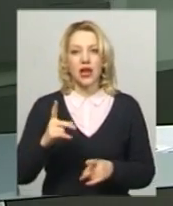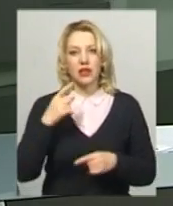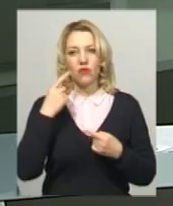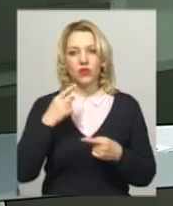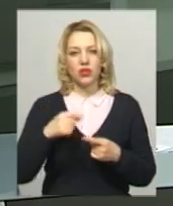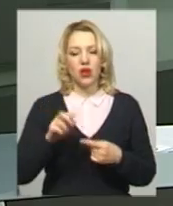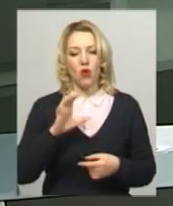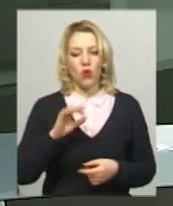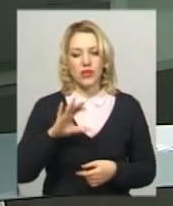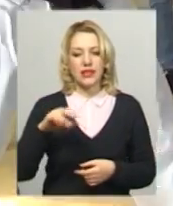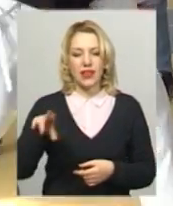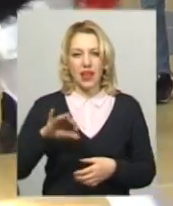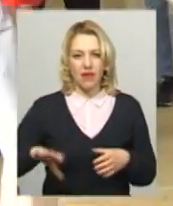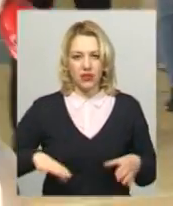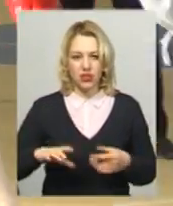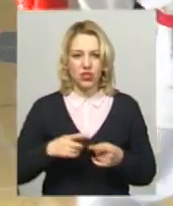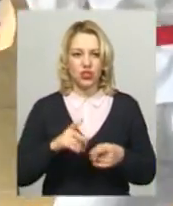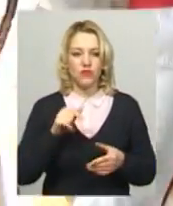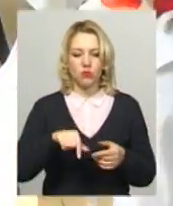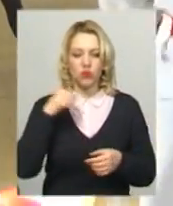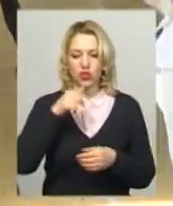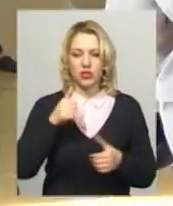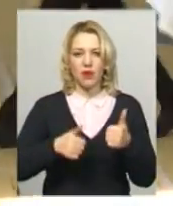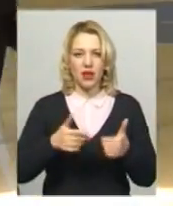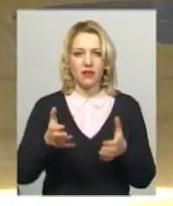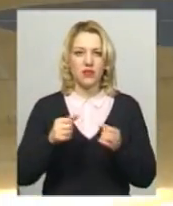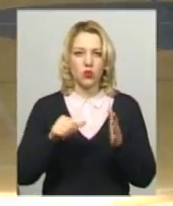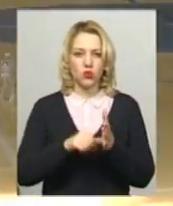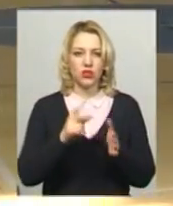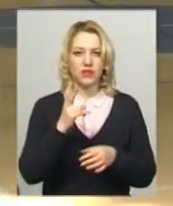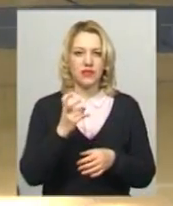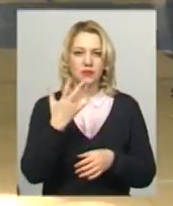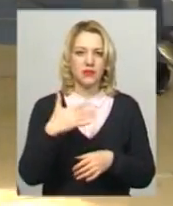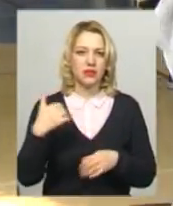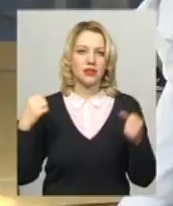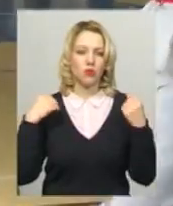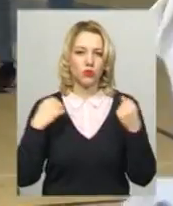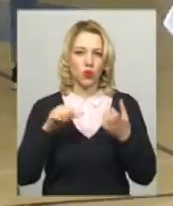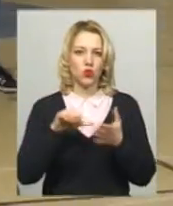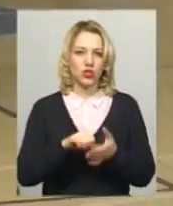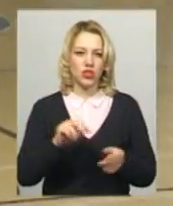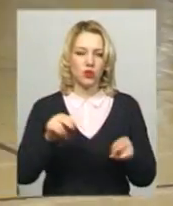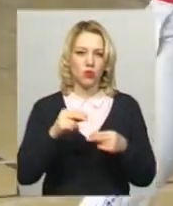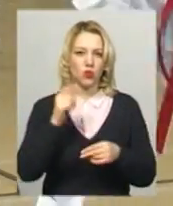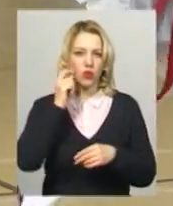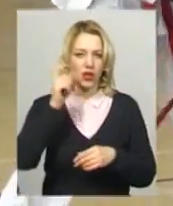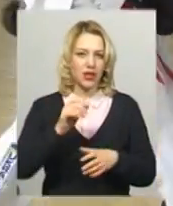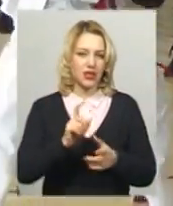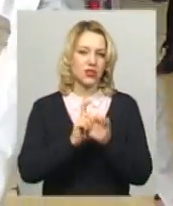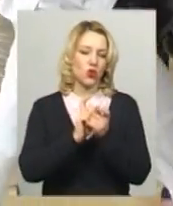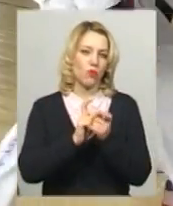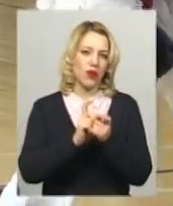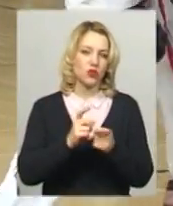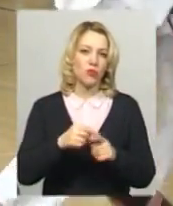Гаррій Осідлевич, на цьогорічних змаганнях участь взяли понад 250 спортсменів. Учасник чемпіонату України з рокопашного бою